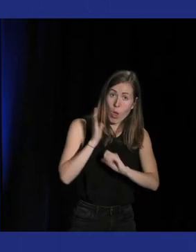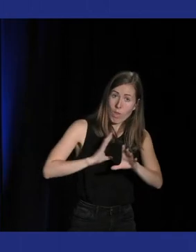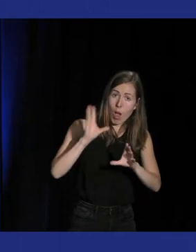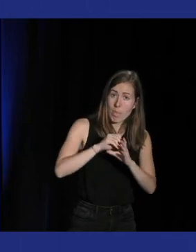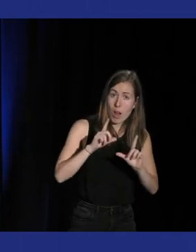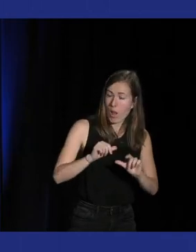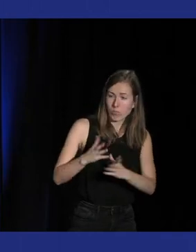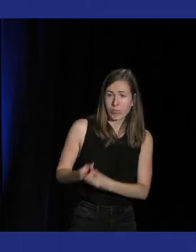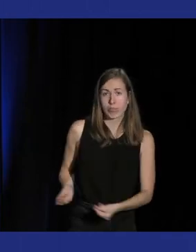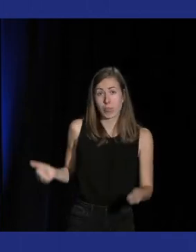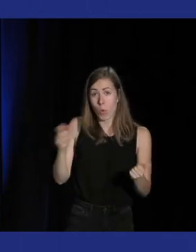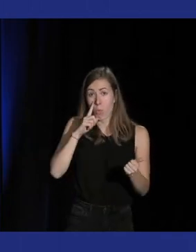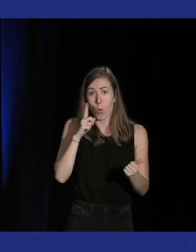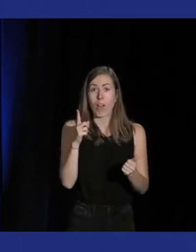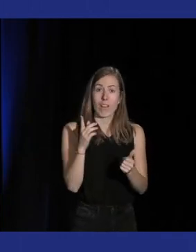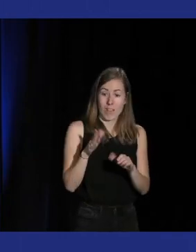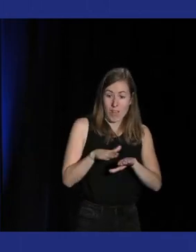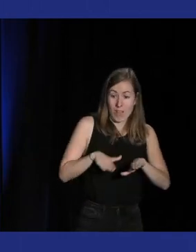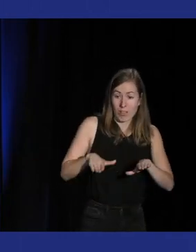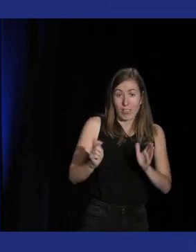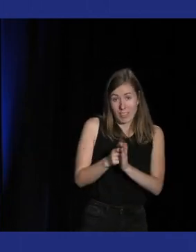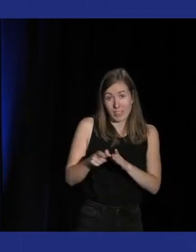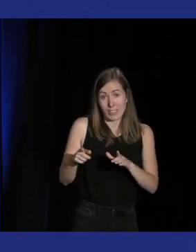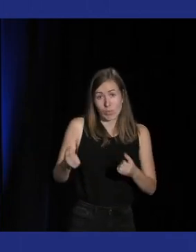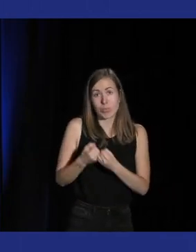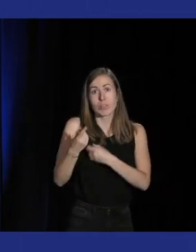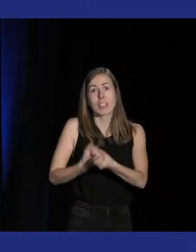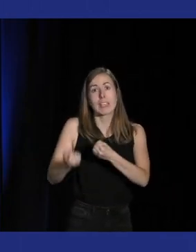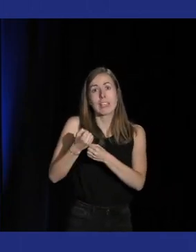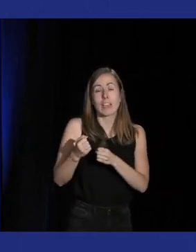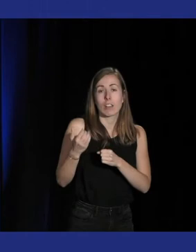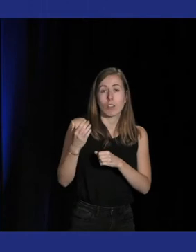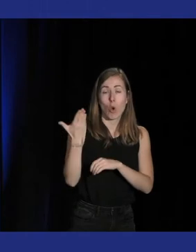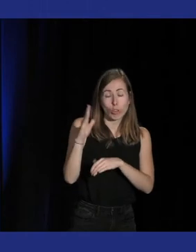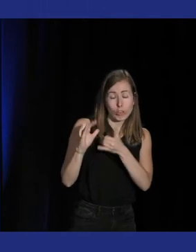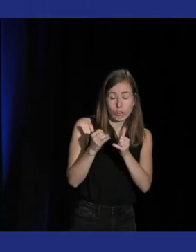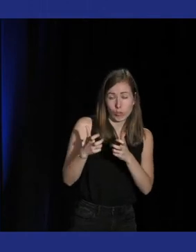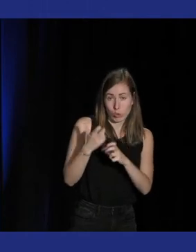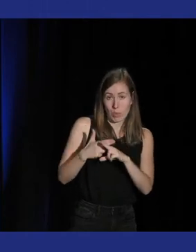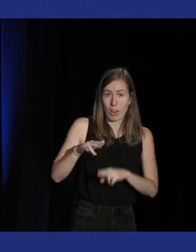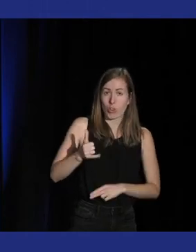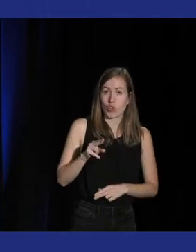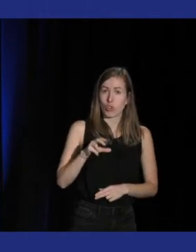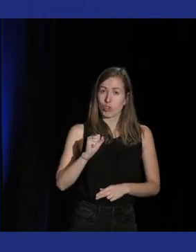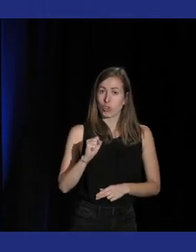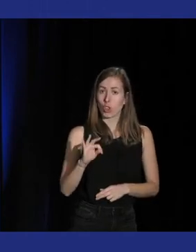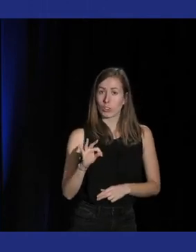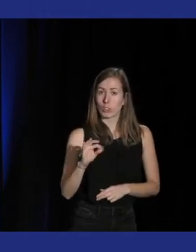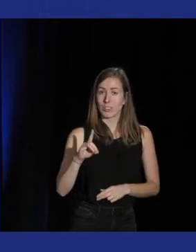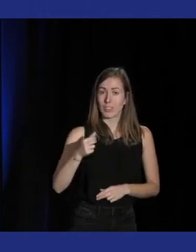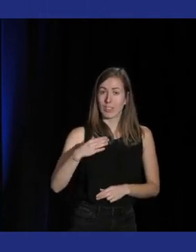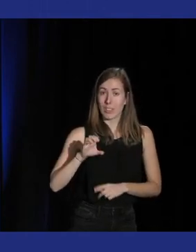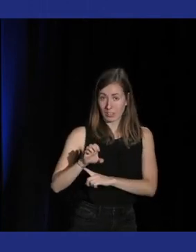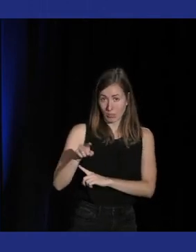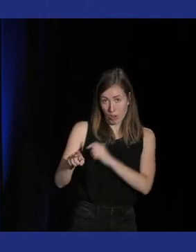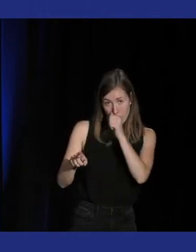au moment où est arrivé Just Dance finalement et les compétitions de Just Dance ont aussi repris mais il y avait quand même cette notion de style qui est restée assez